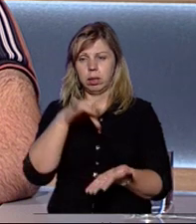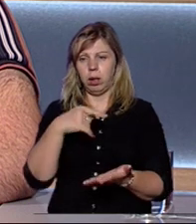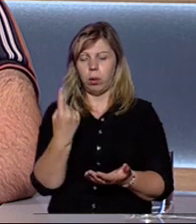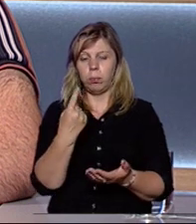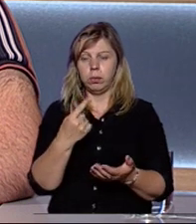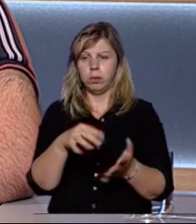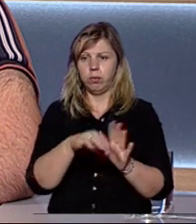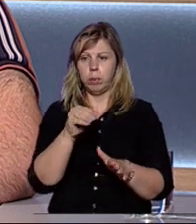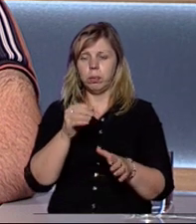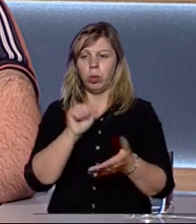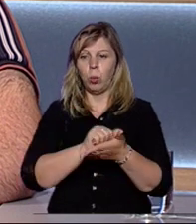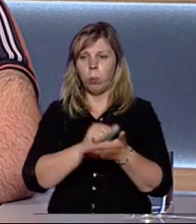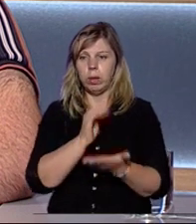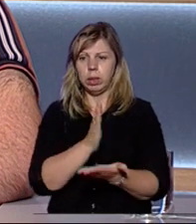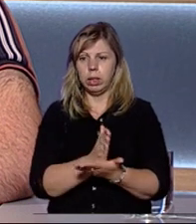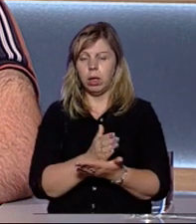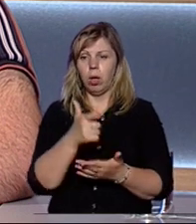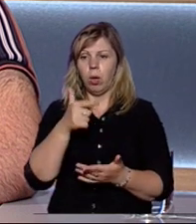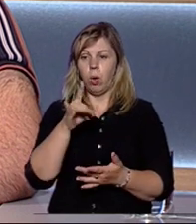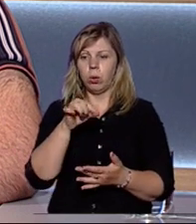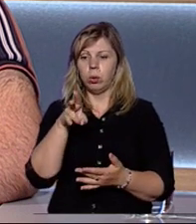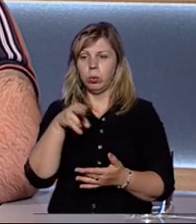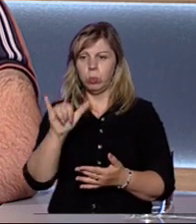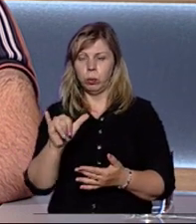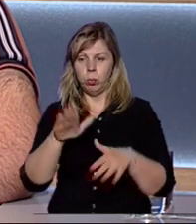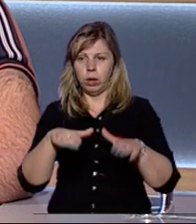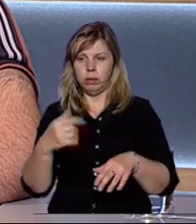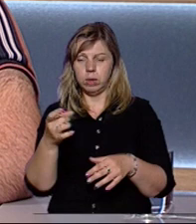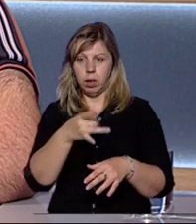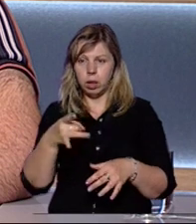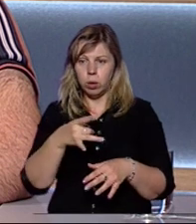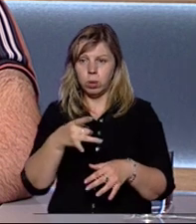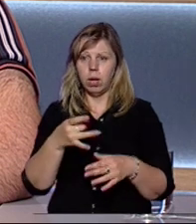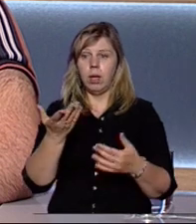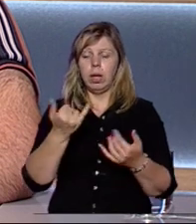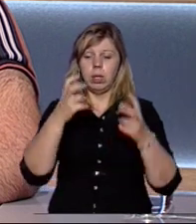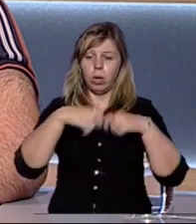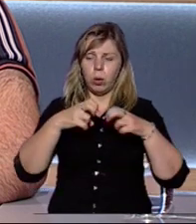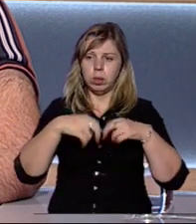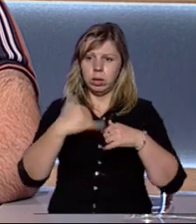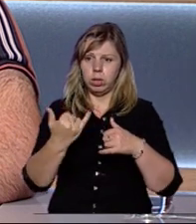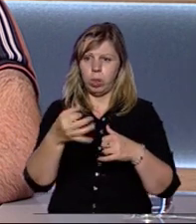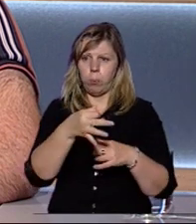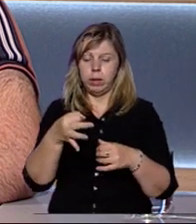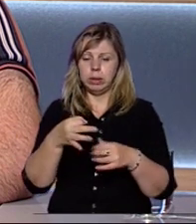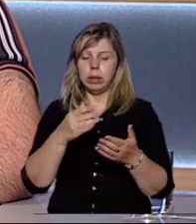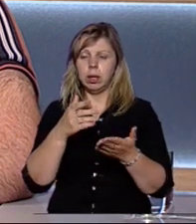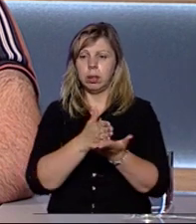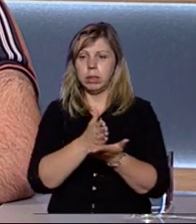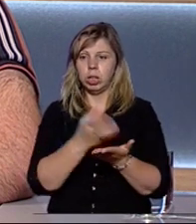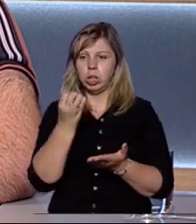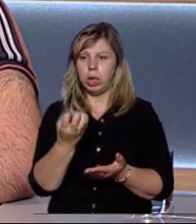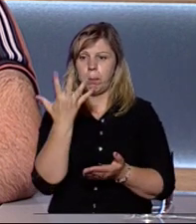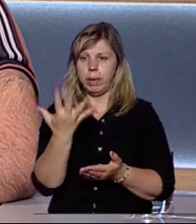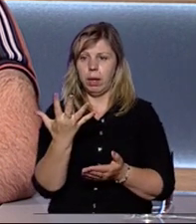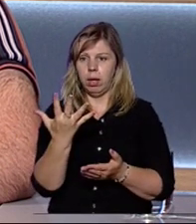виборчій комісії є документи про Горондуму Мукачевського району. Також на розгляді в обласній державній адміністрації ще